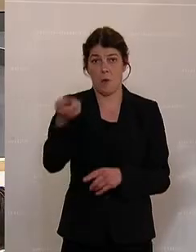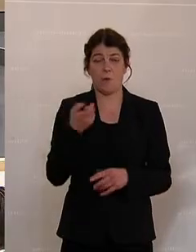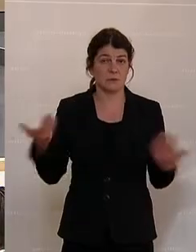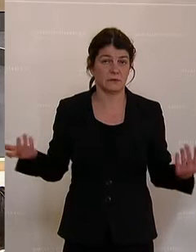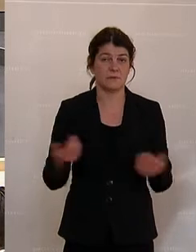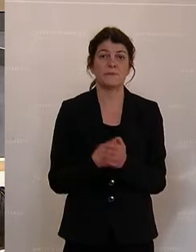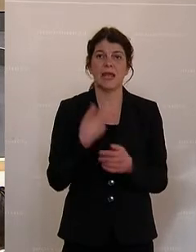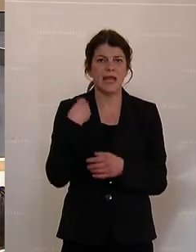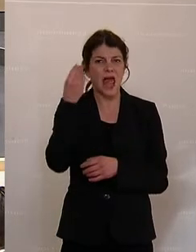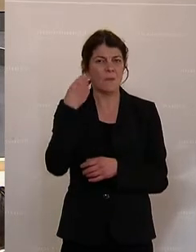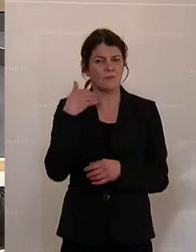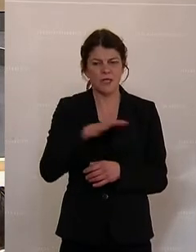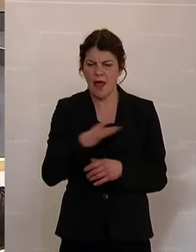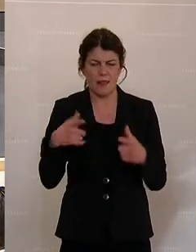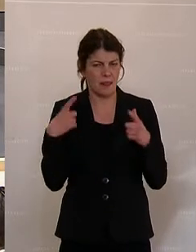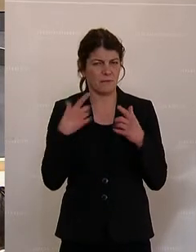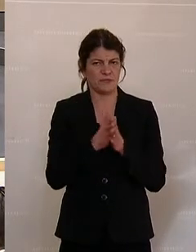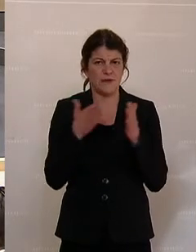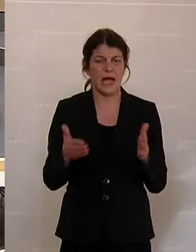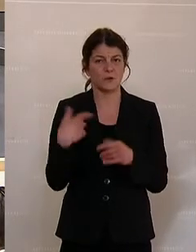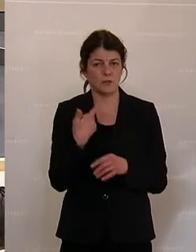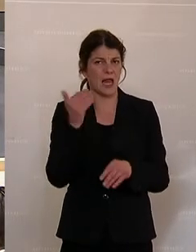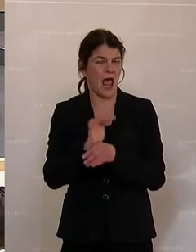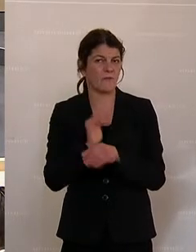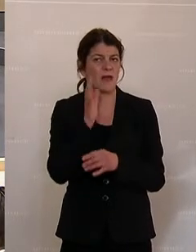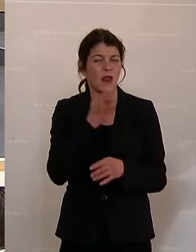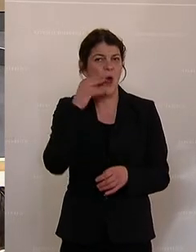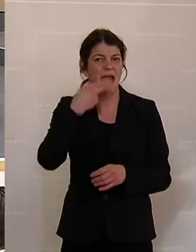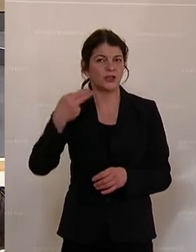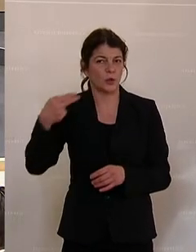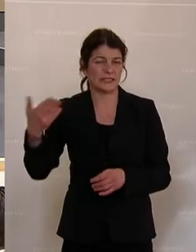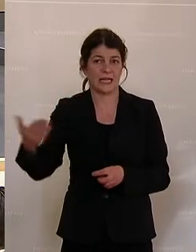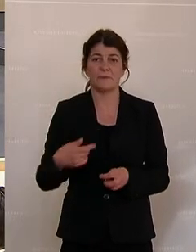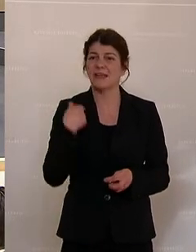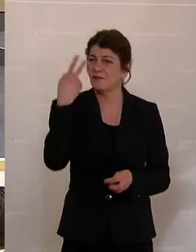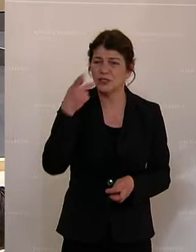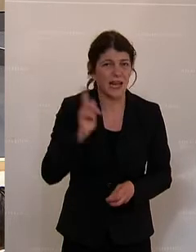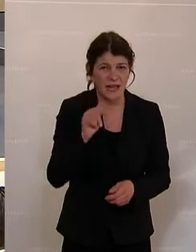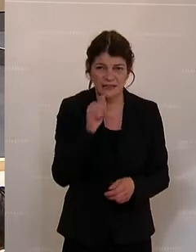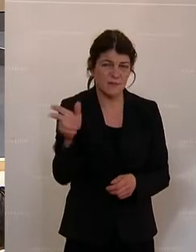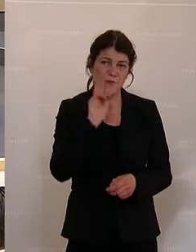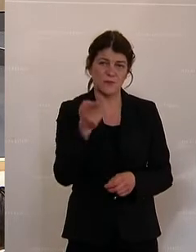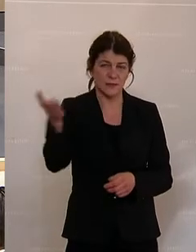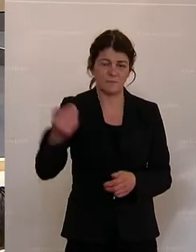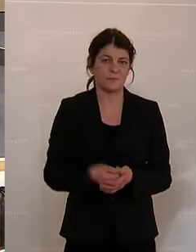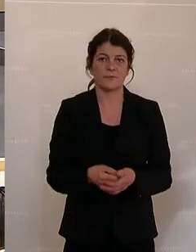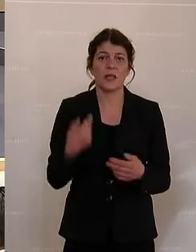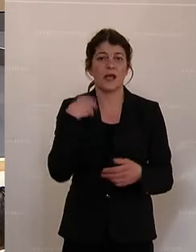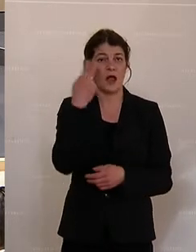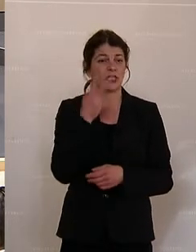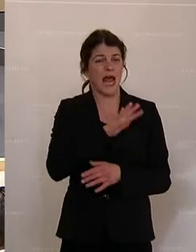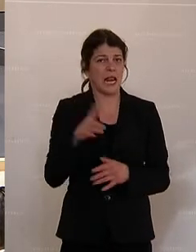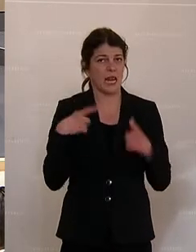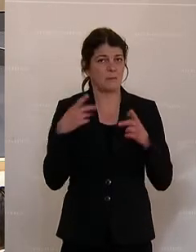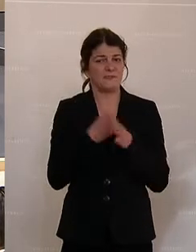Ich glaube, wir müssen in allen Lebensphasen, unsere Aufgabe ist es, Frau Heini-Schossek, ich verstehe Sie leider nicht, unsere Aufgabe ist es, in allen Lebensphasen